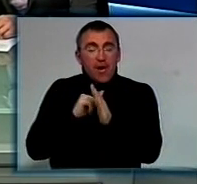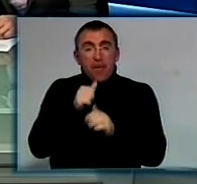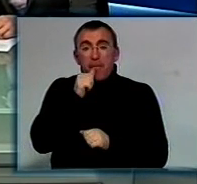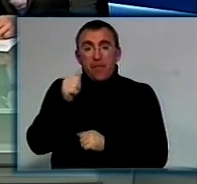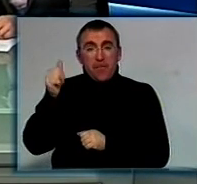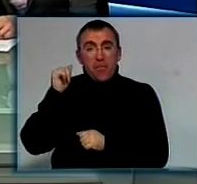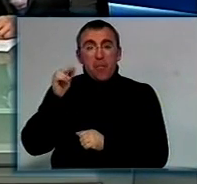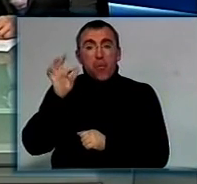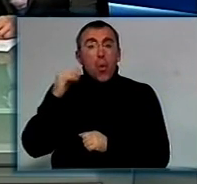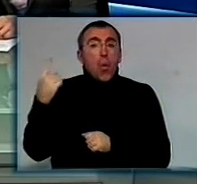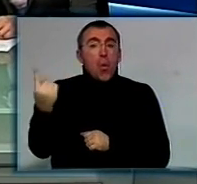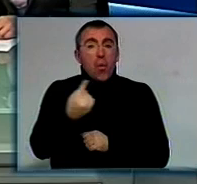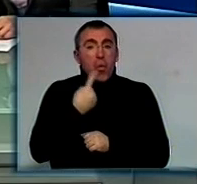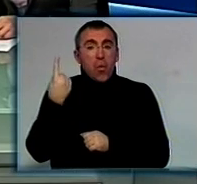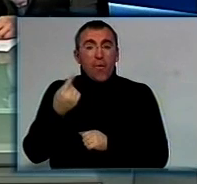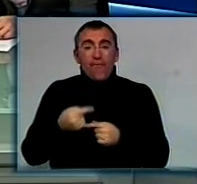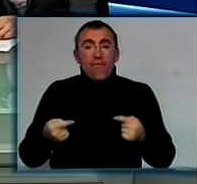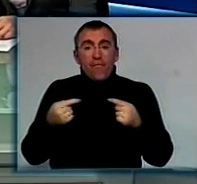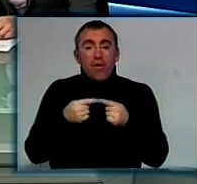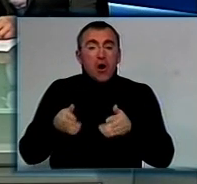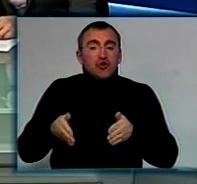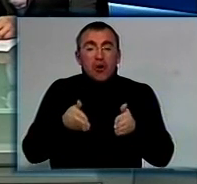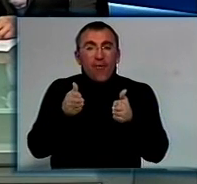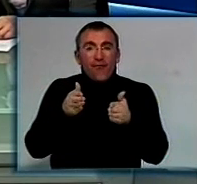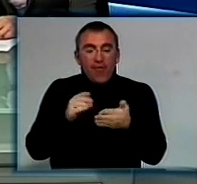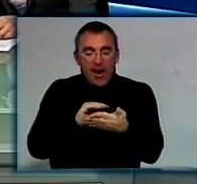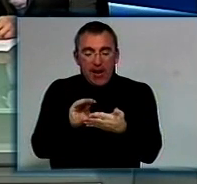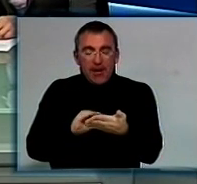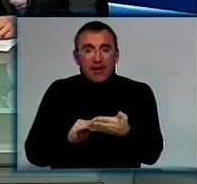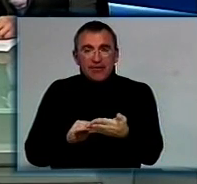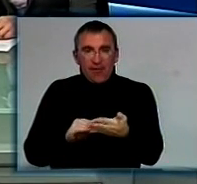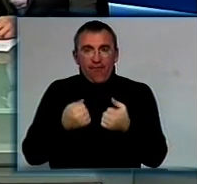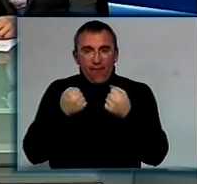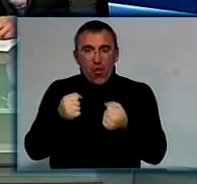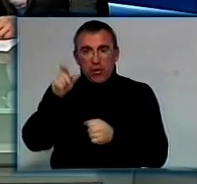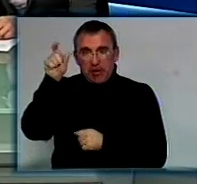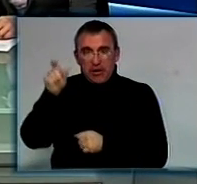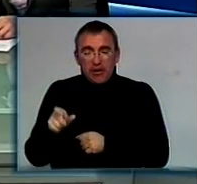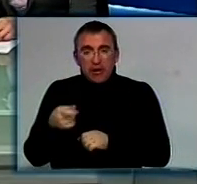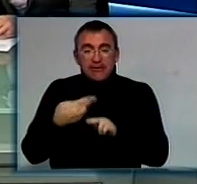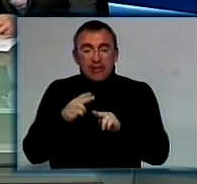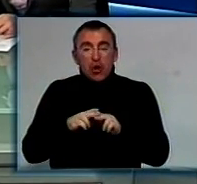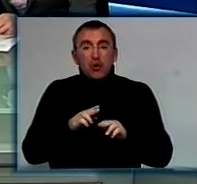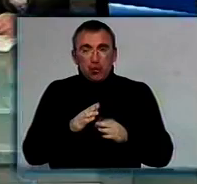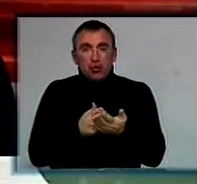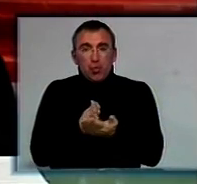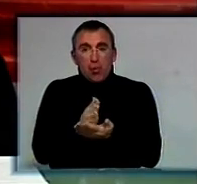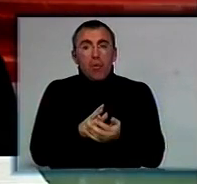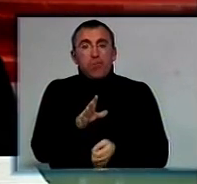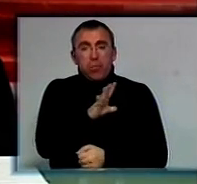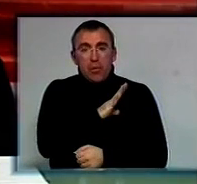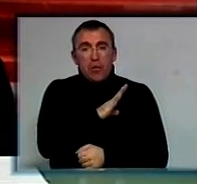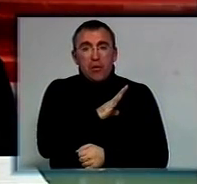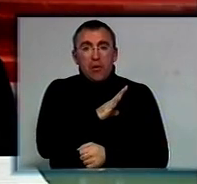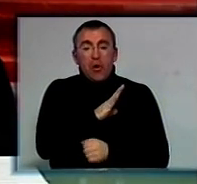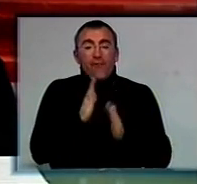зафіксованим по області, це відповідно до шляхових листів, які заповняють водії цієї служби, були в